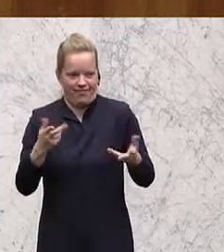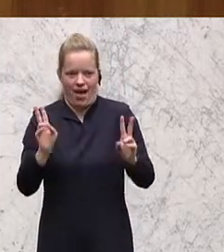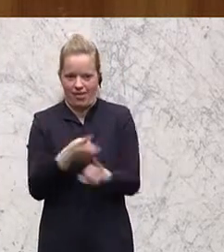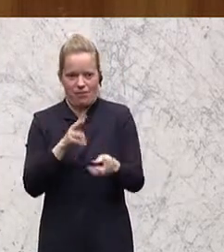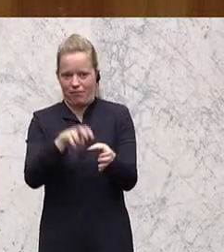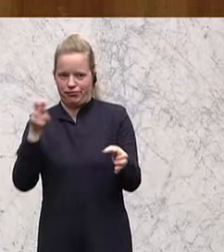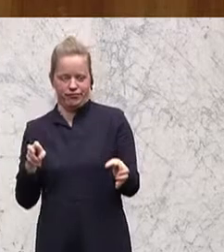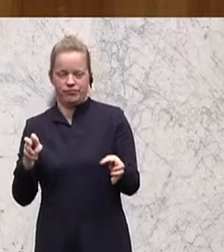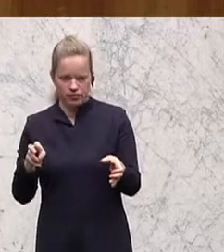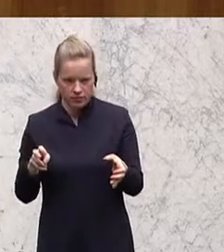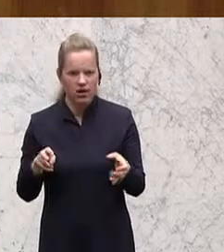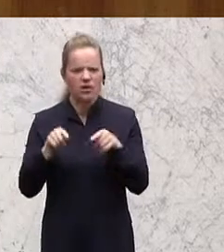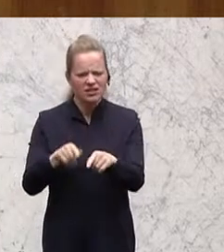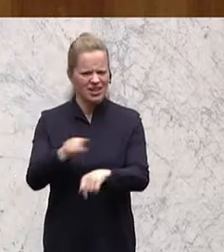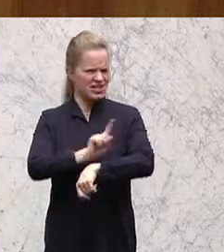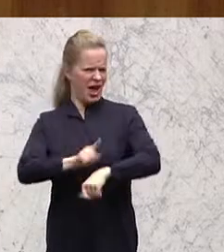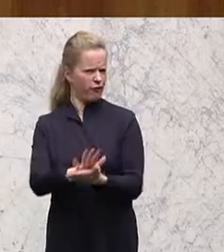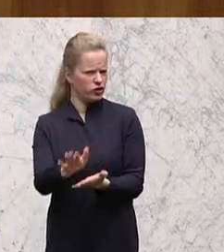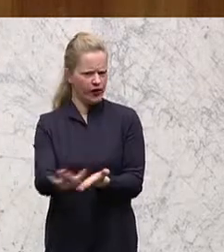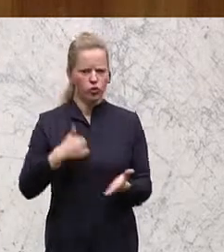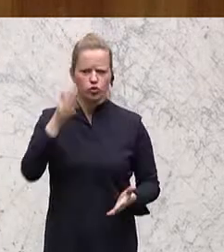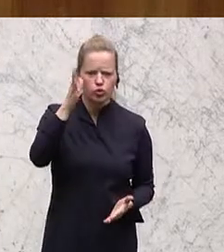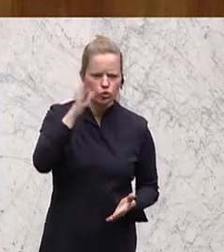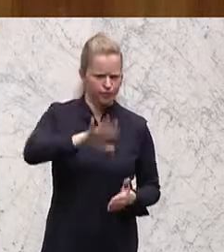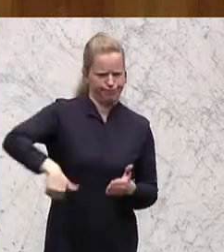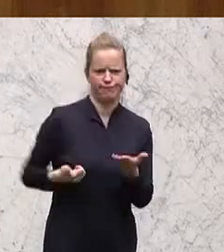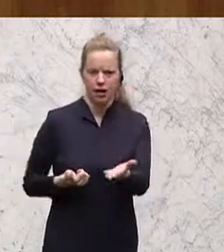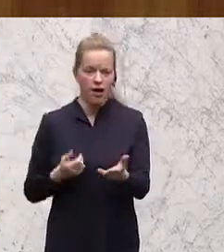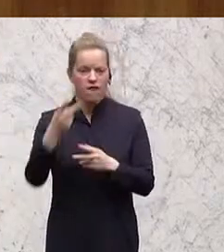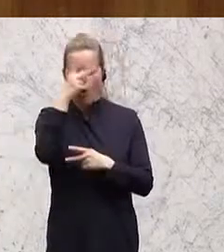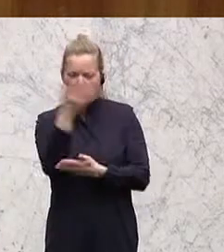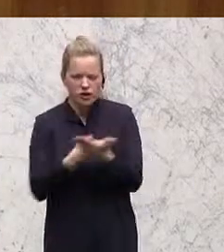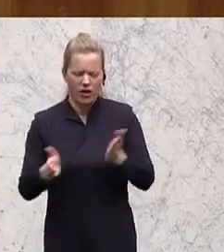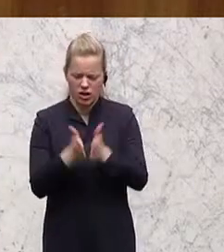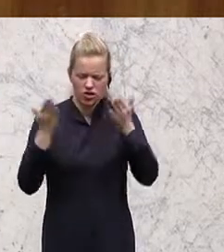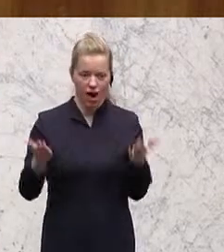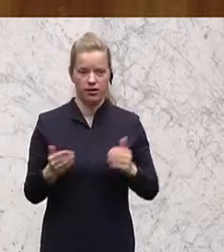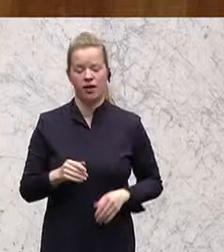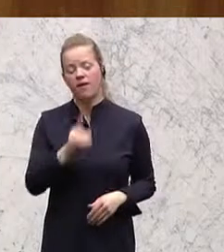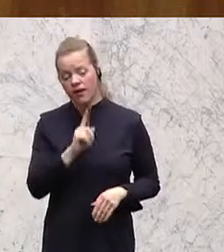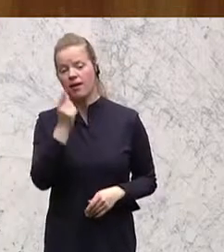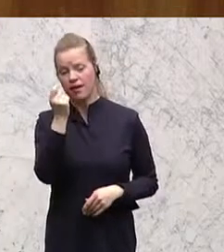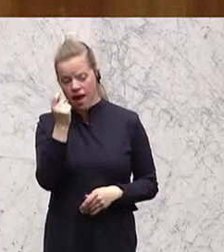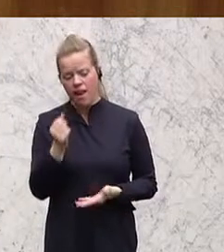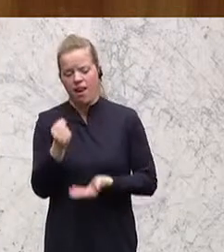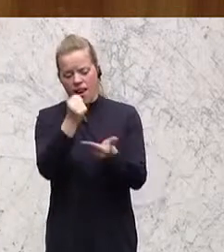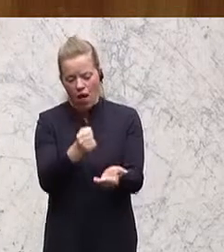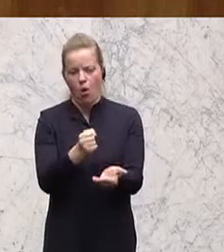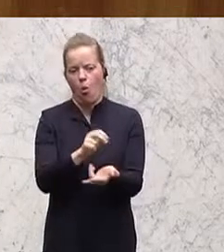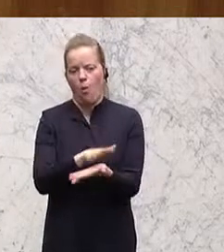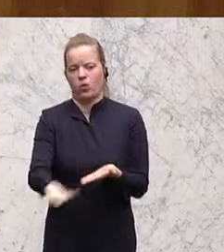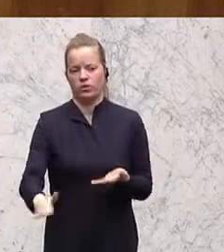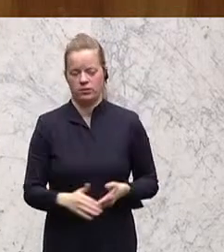Zukunftsraub für diese jungen Menschen, das ist auch volkswirtschaftlich ein Schaden, den wir hier verursachen, mit dem wenigen Geld, das wir überhaupt in das System reinstecken.